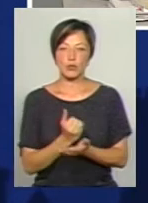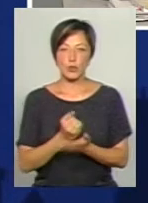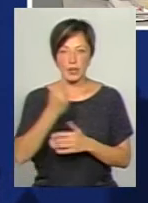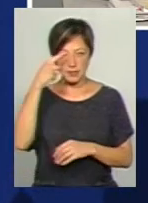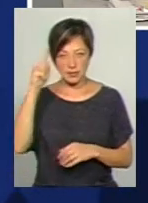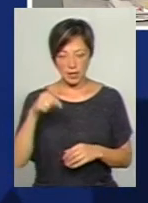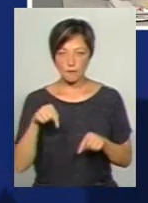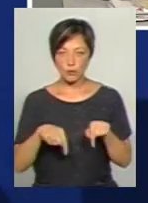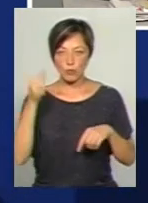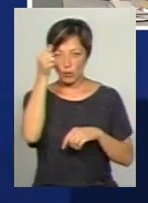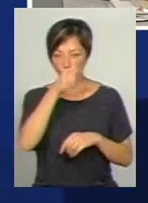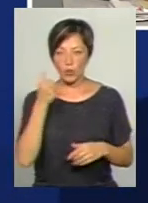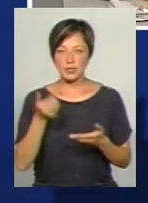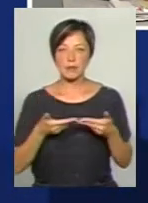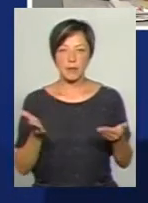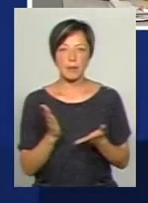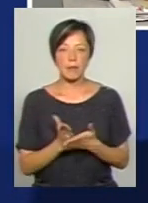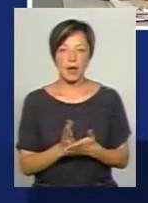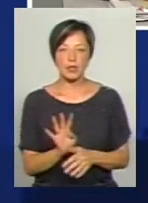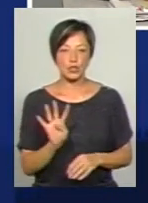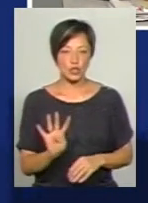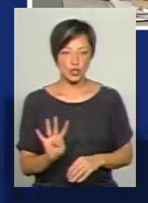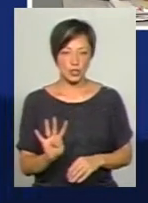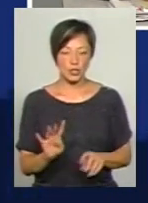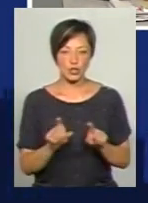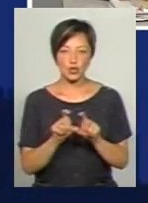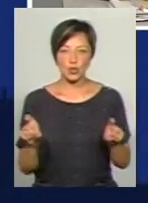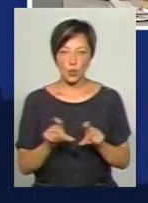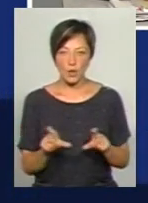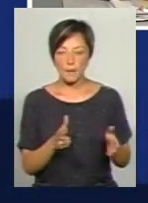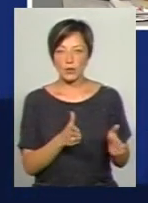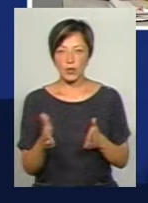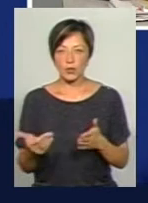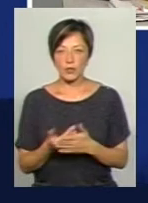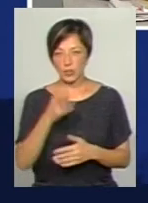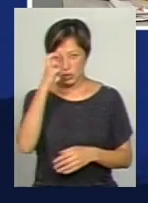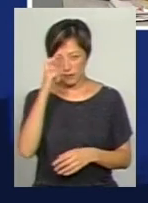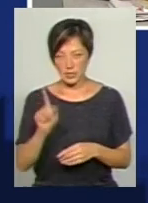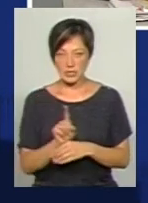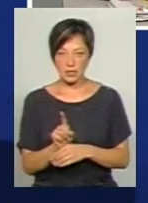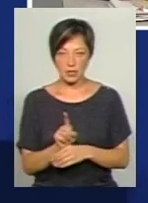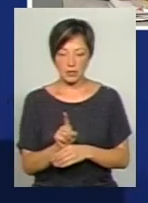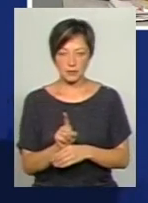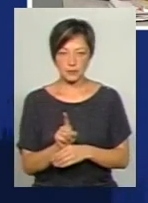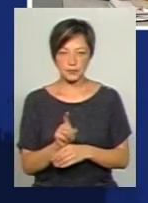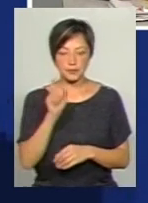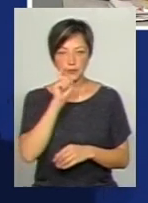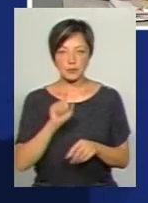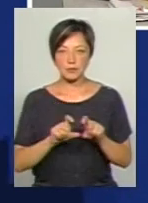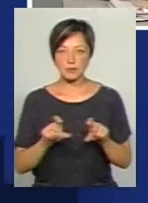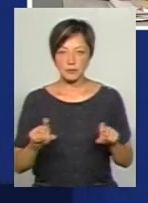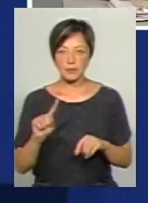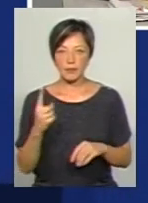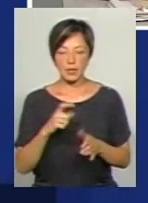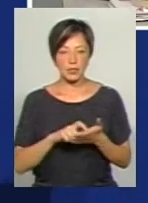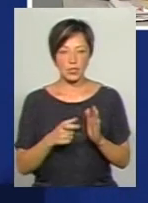знань. В цьому році ми мали чотири школи, які пилотували новий державний стандарт української школи у